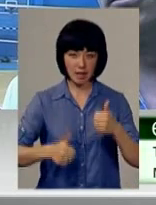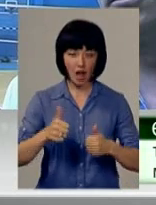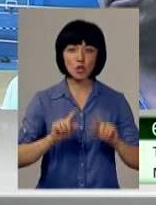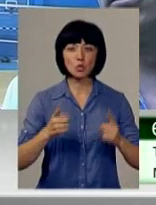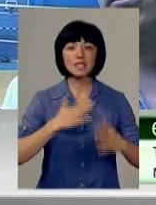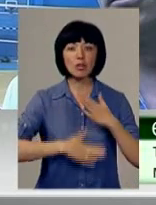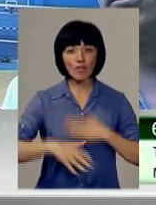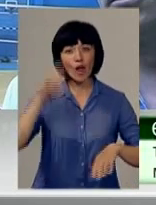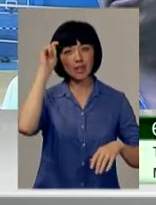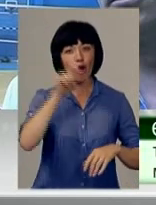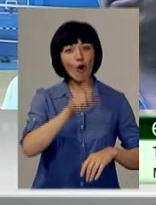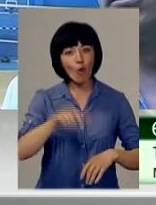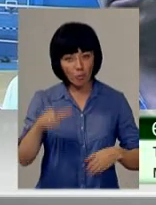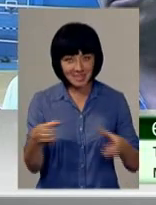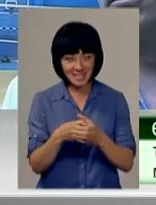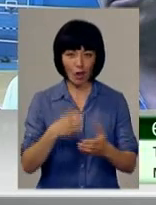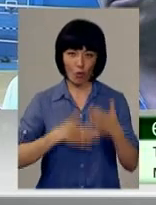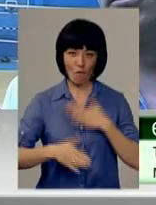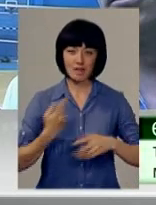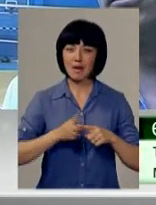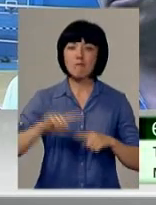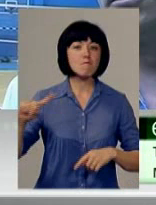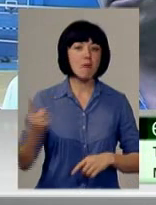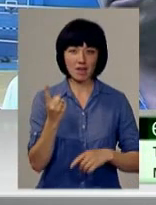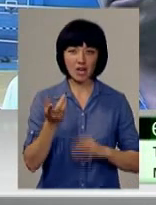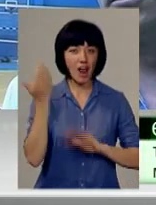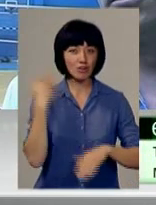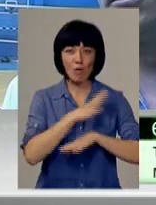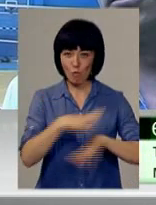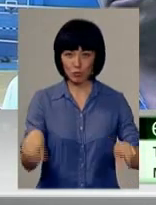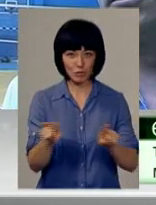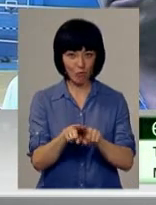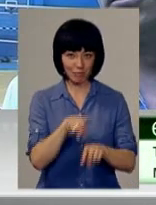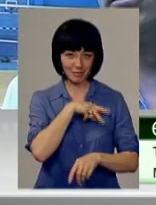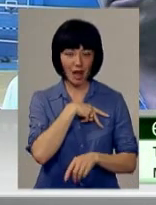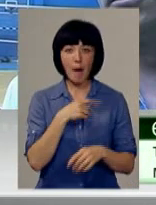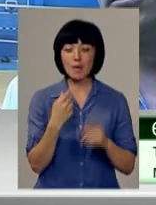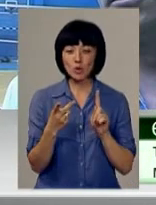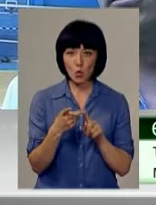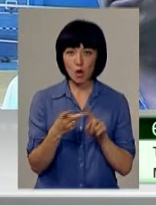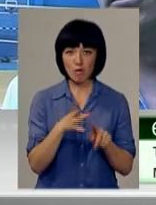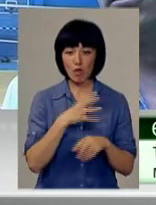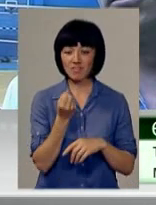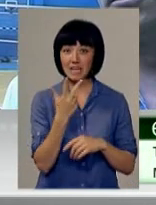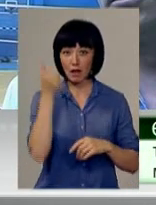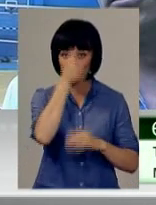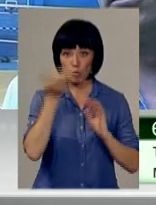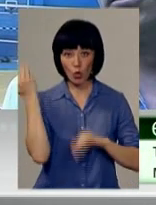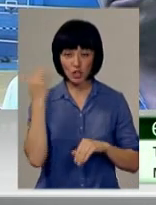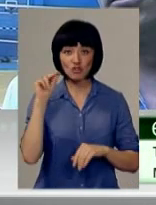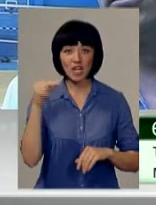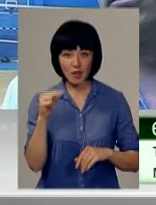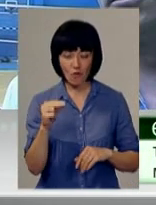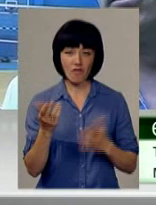задоволені і хлопці задоволені. Звичайно, це вперше цим титулом ми не володіли. Ми були другими в 13-му році в